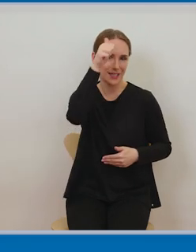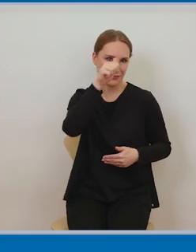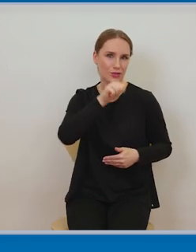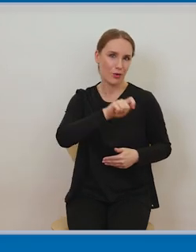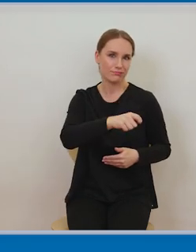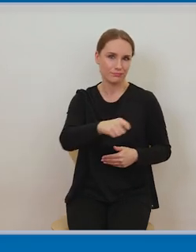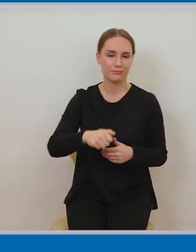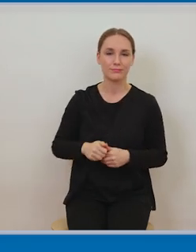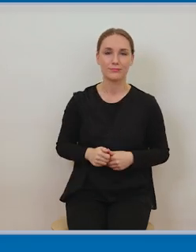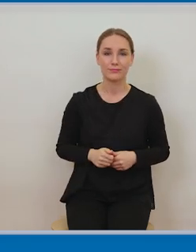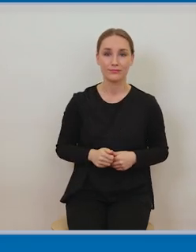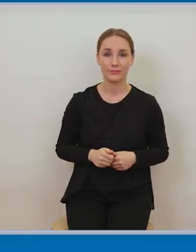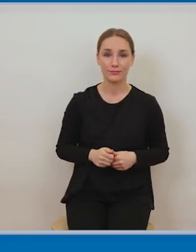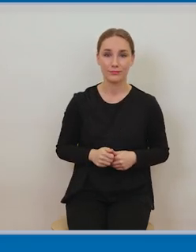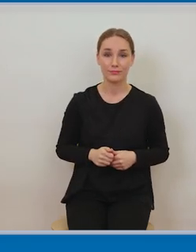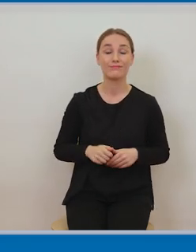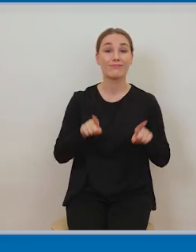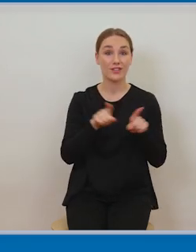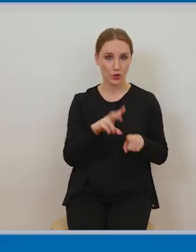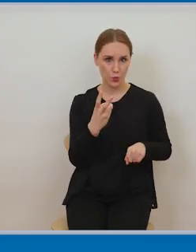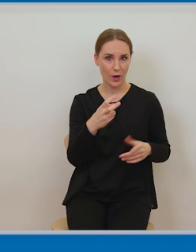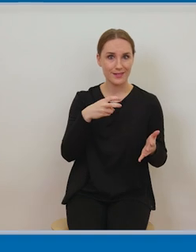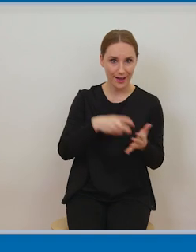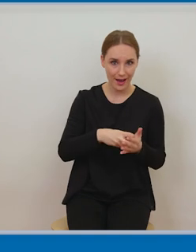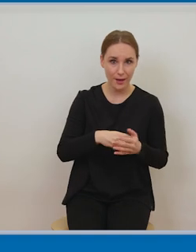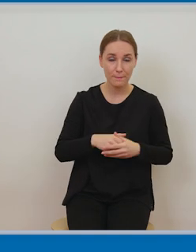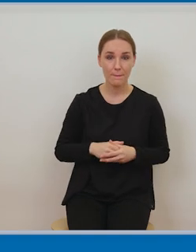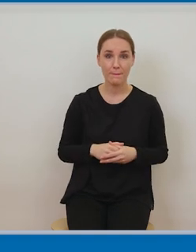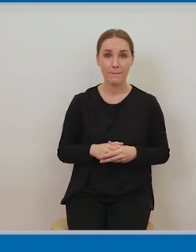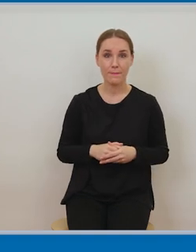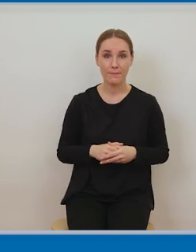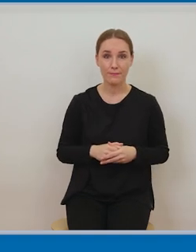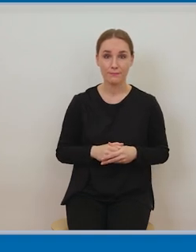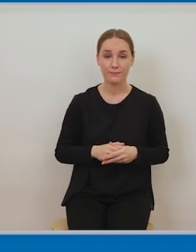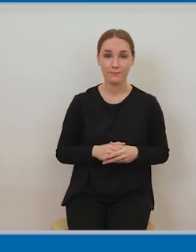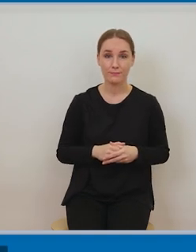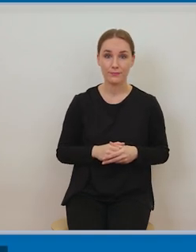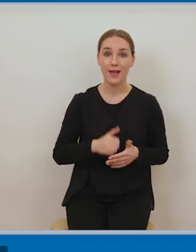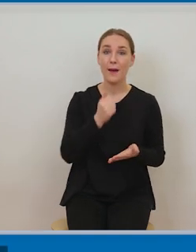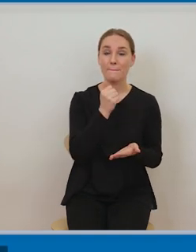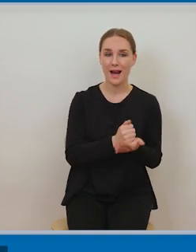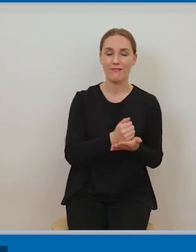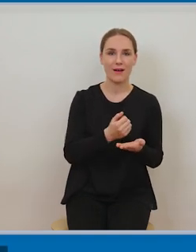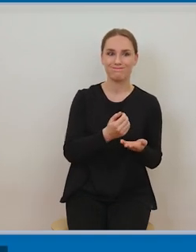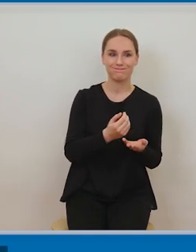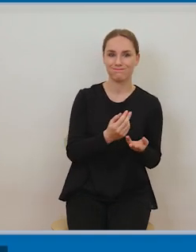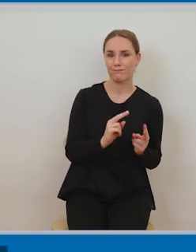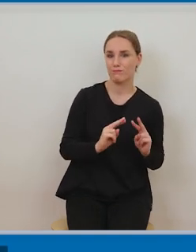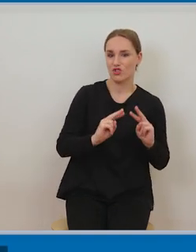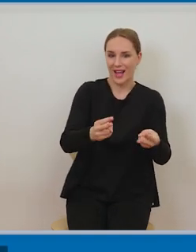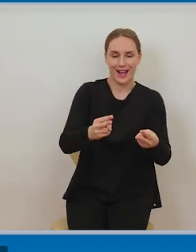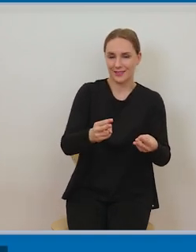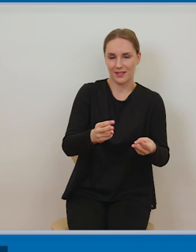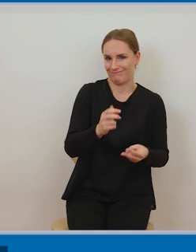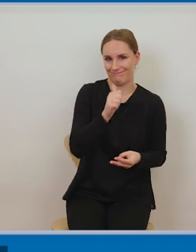I druga charakterystyczna cecha to jest to, że te prawa są niezbywalne. Co to znaczy? One nie mogą